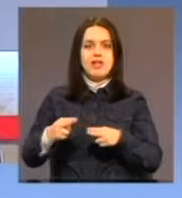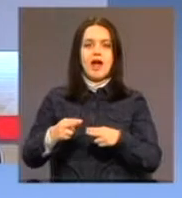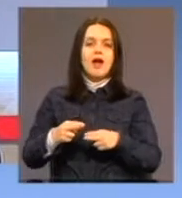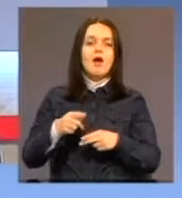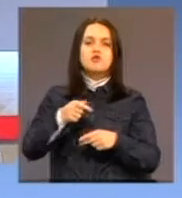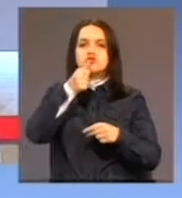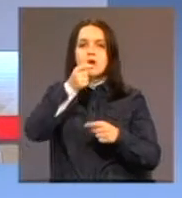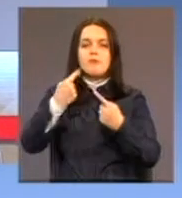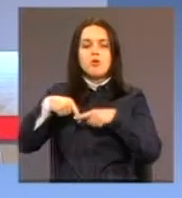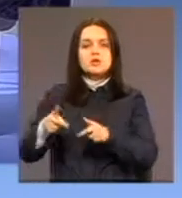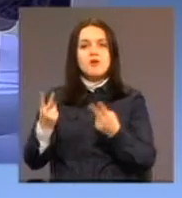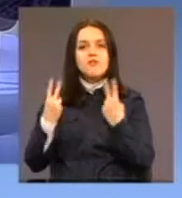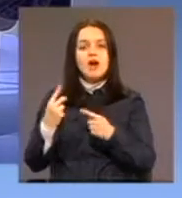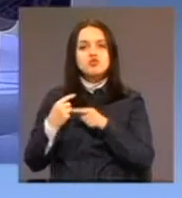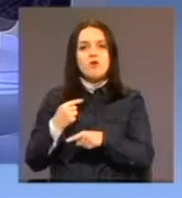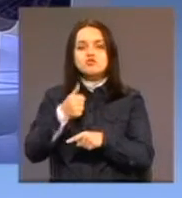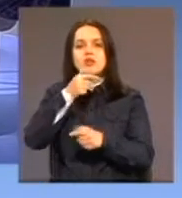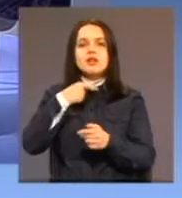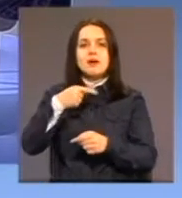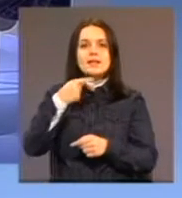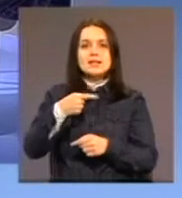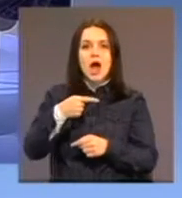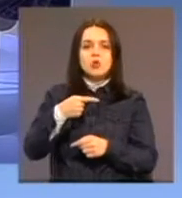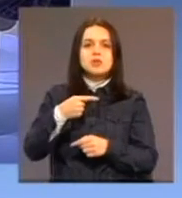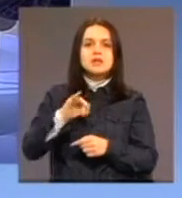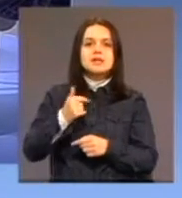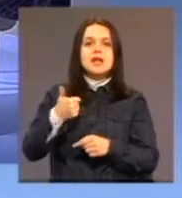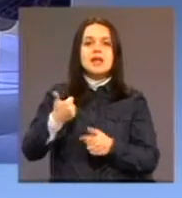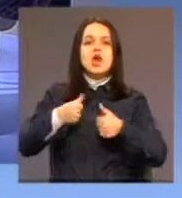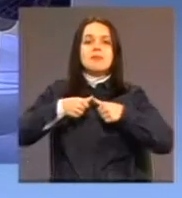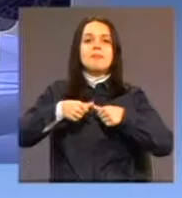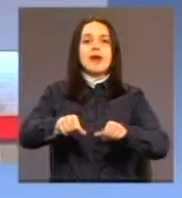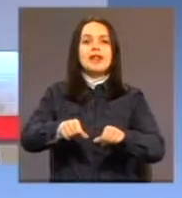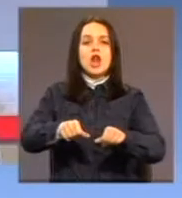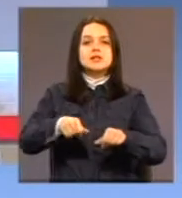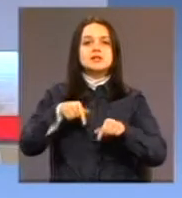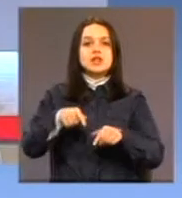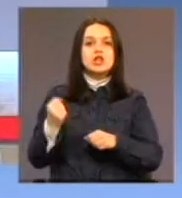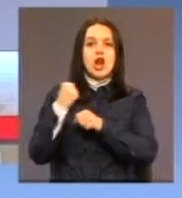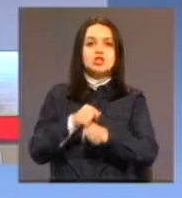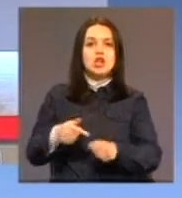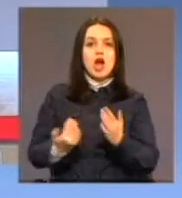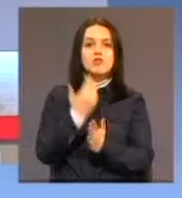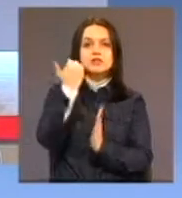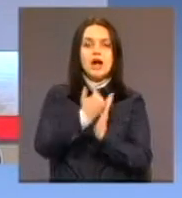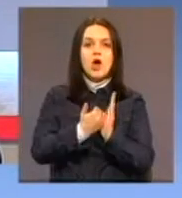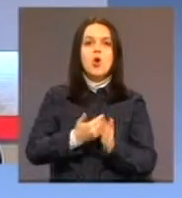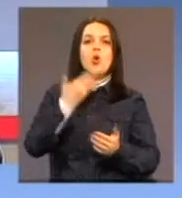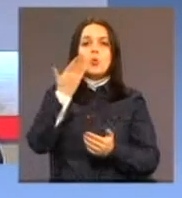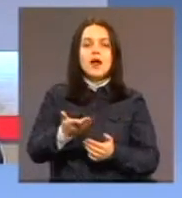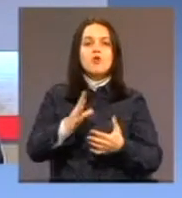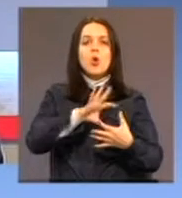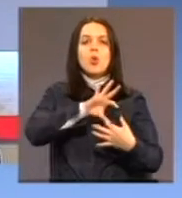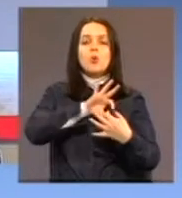bitno i što treba istaknuti kao jedan od prednosti donošenja novog zakona je upravo uvezivanje različitih